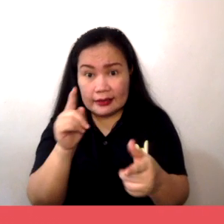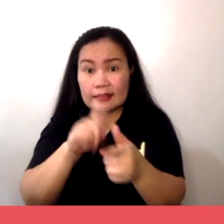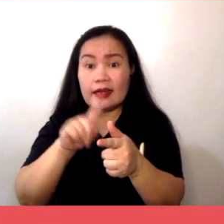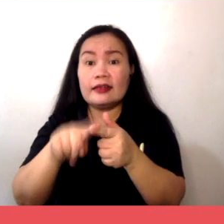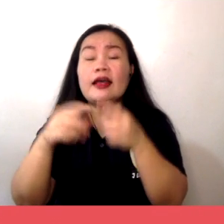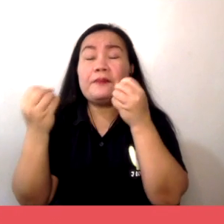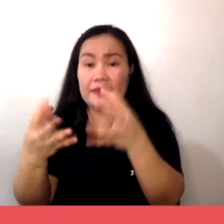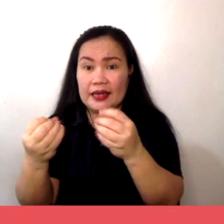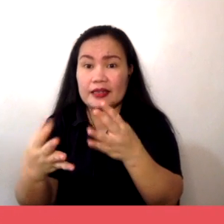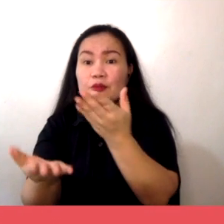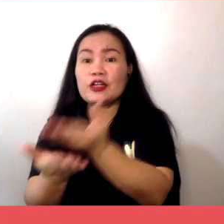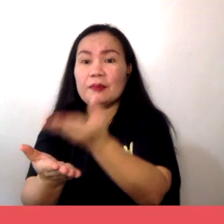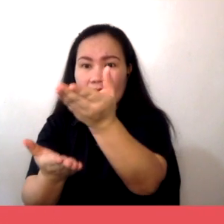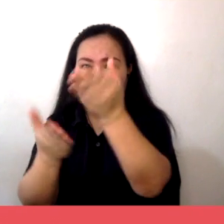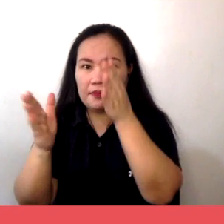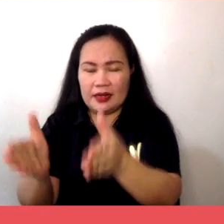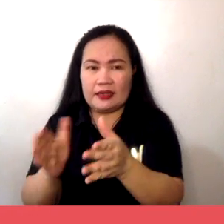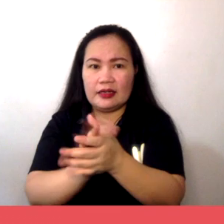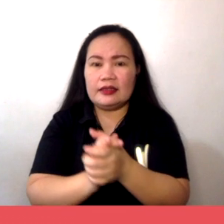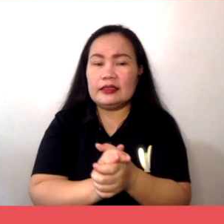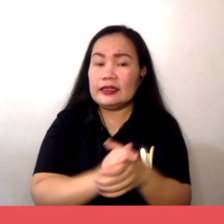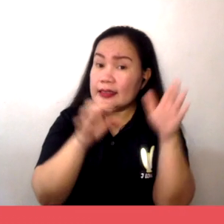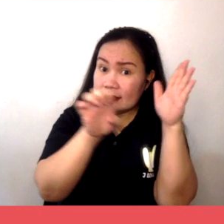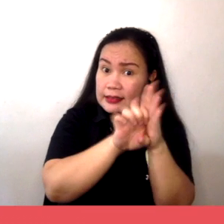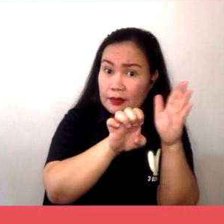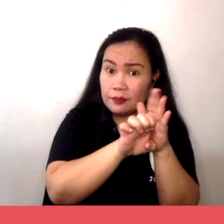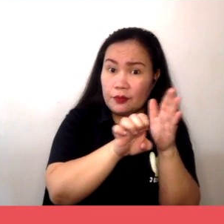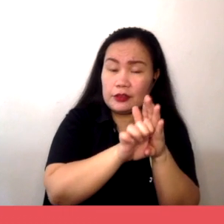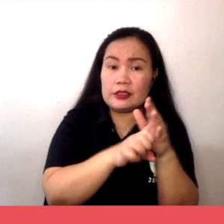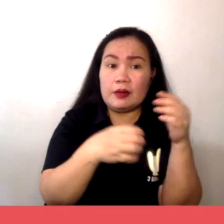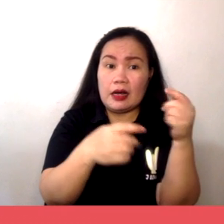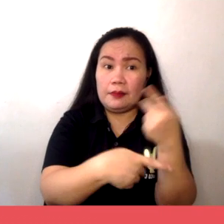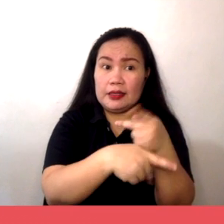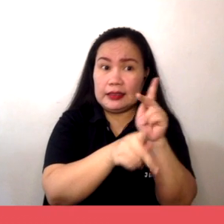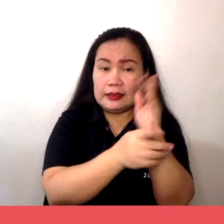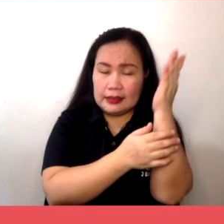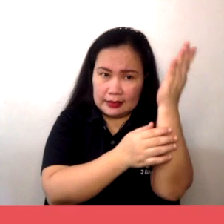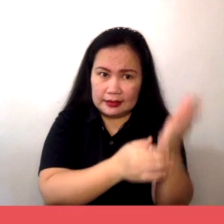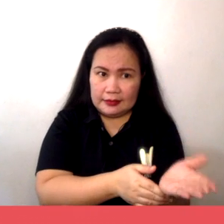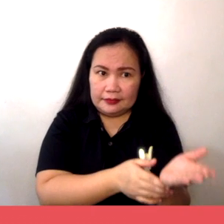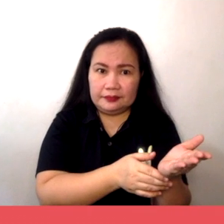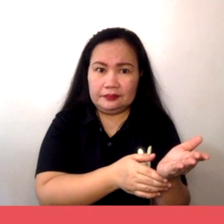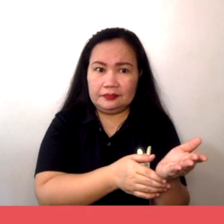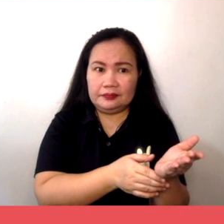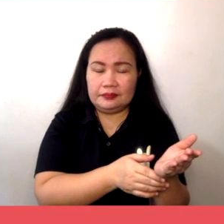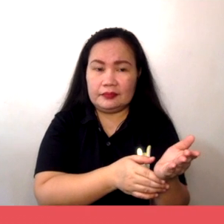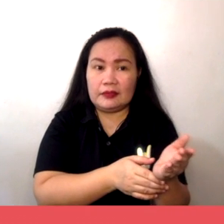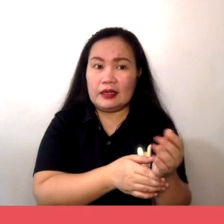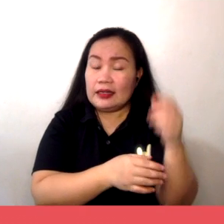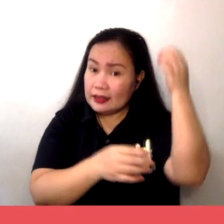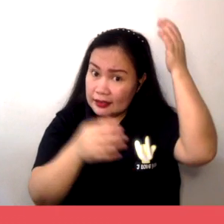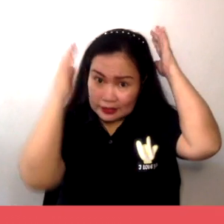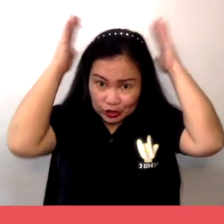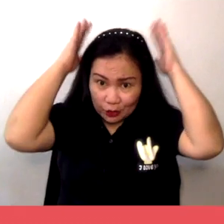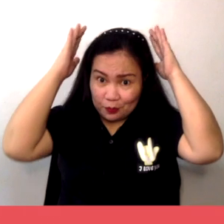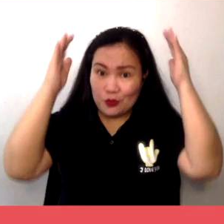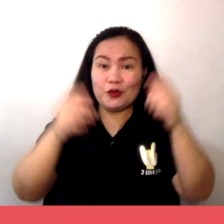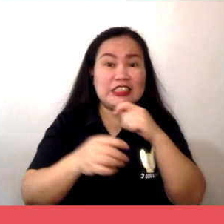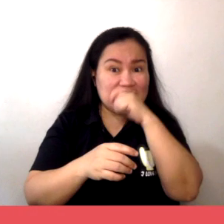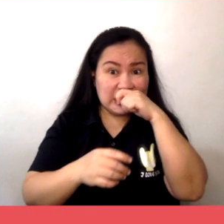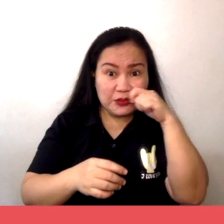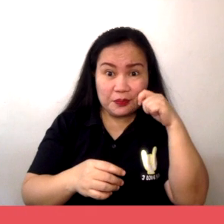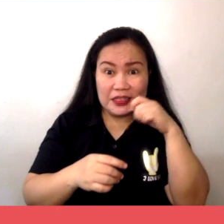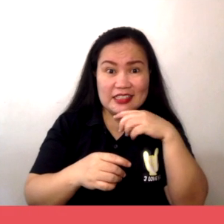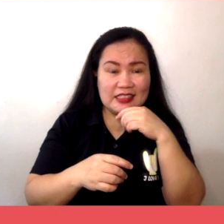mga consumer. Ang ilang mga produkto na kakatulat ay ang mga shampoo, toothpaste, sabon at